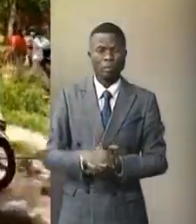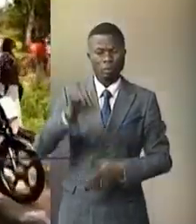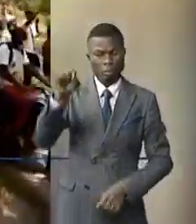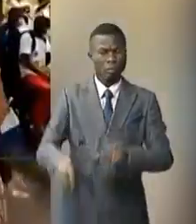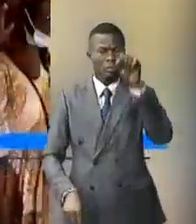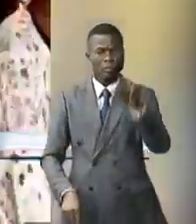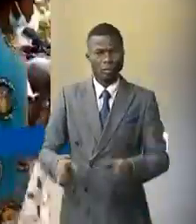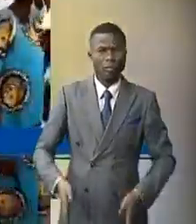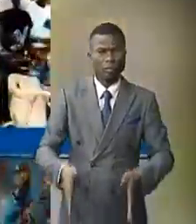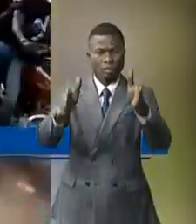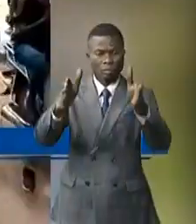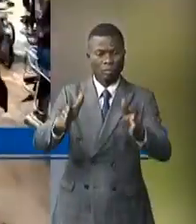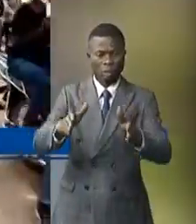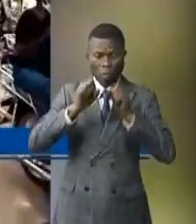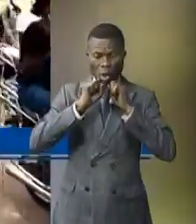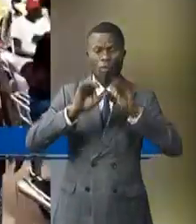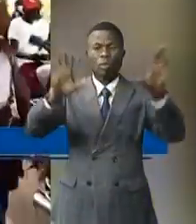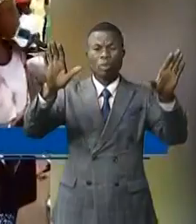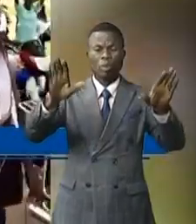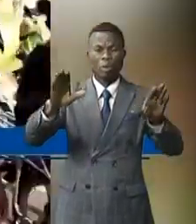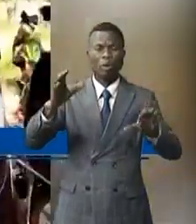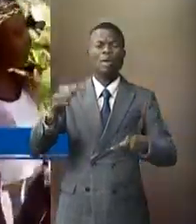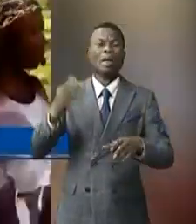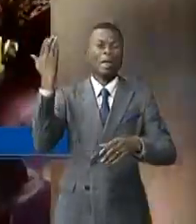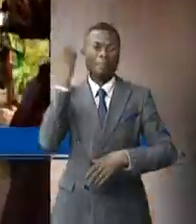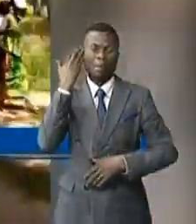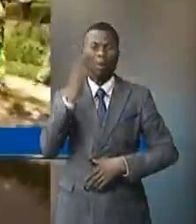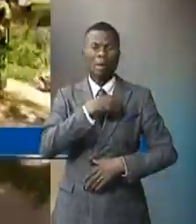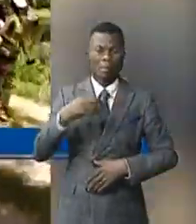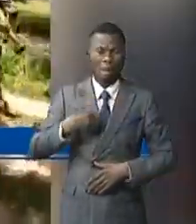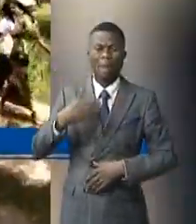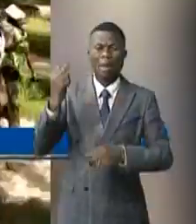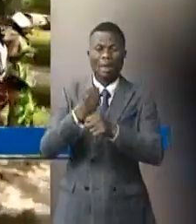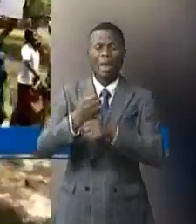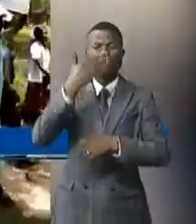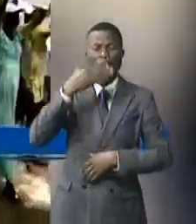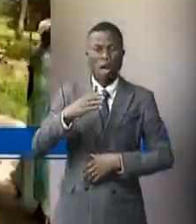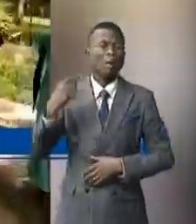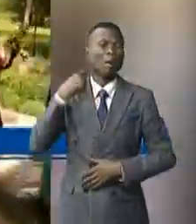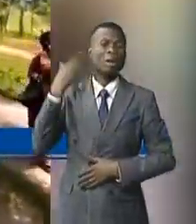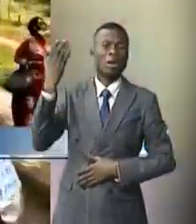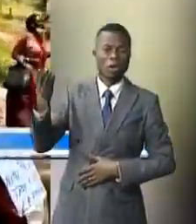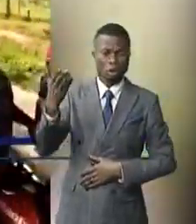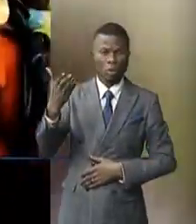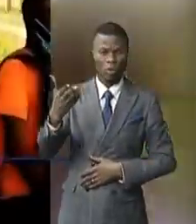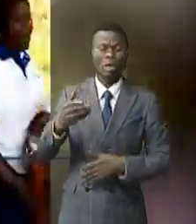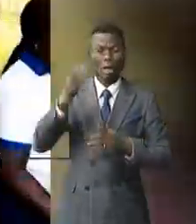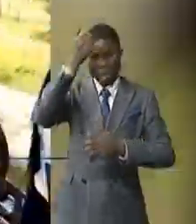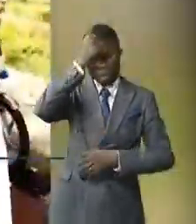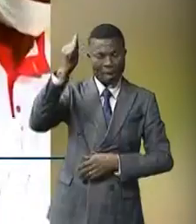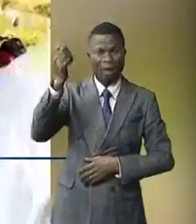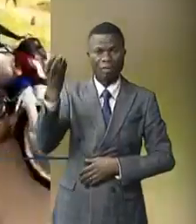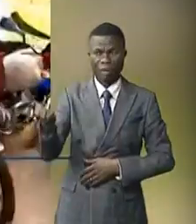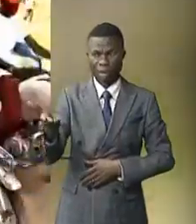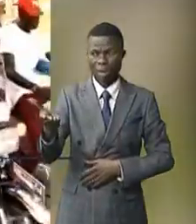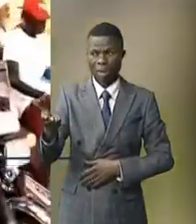'artère principale pour se faire entendre. Les professionnels de santé du territoire de Kaemba dans le Congo observent un mouvement de grève.